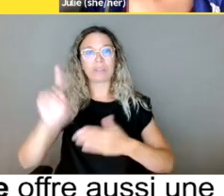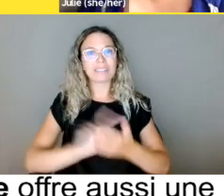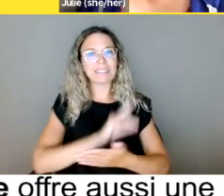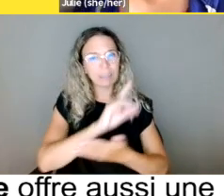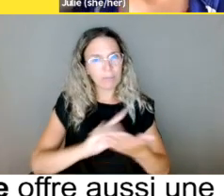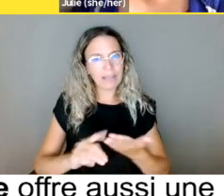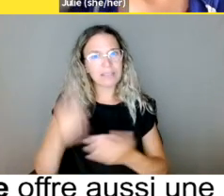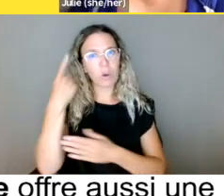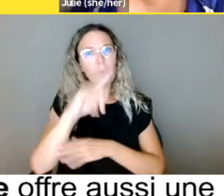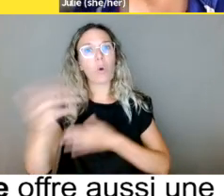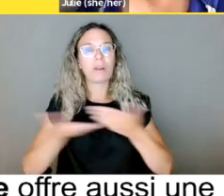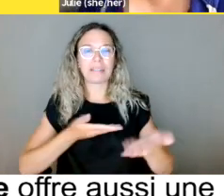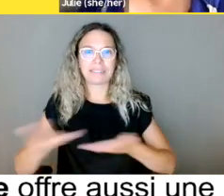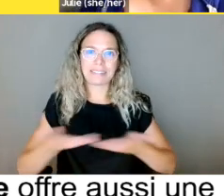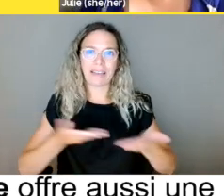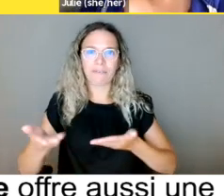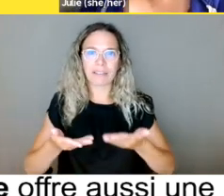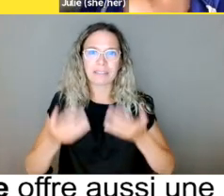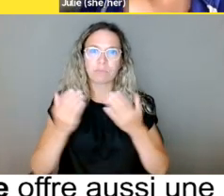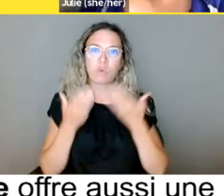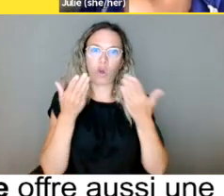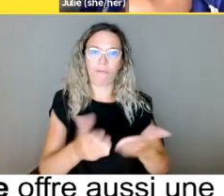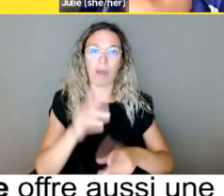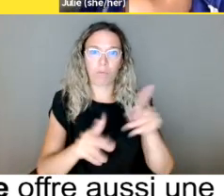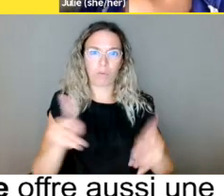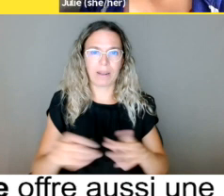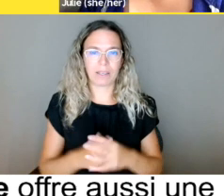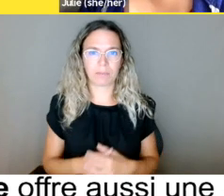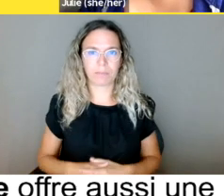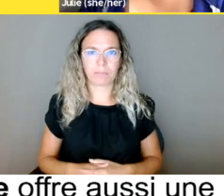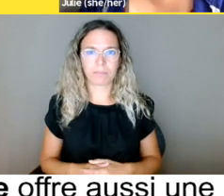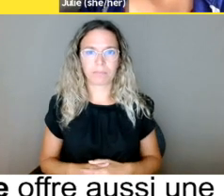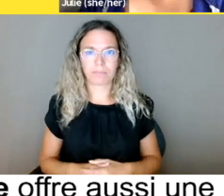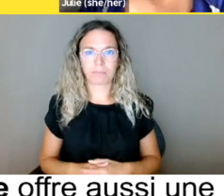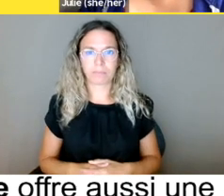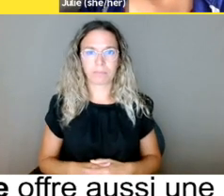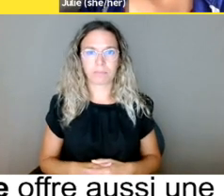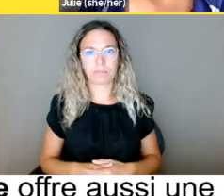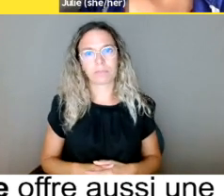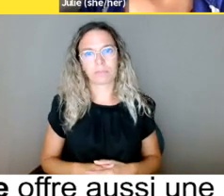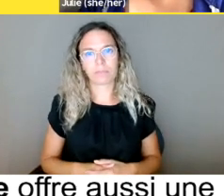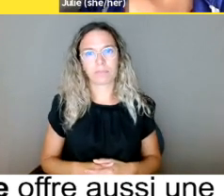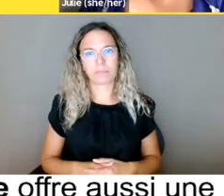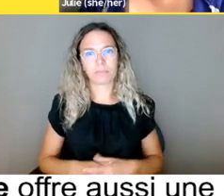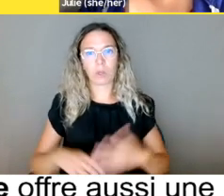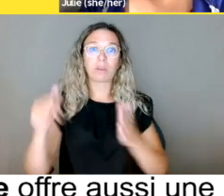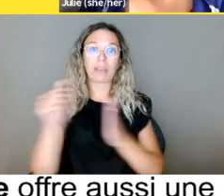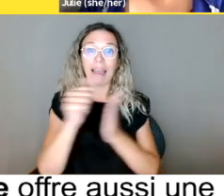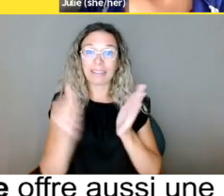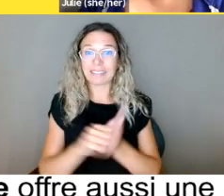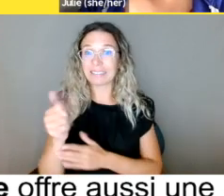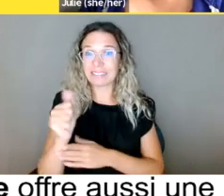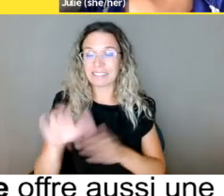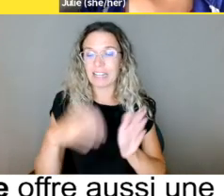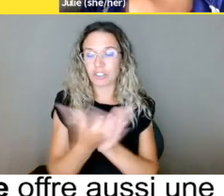Dans son article 12 de la Charte québécoise, offre aussi une protection concernant la discrimination au niveau des